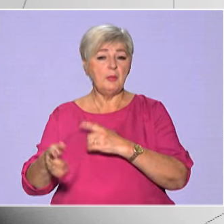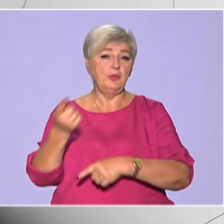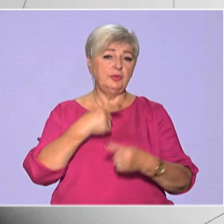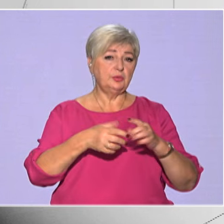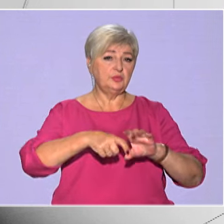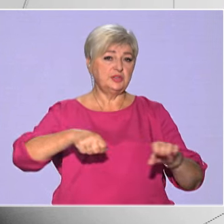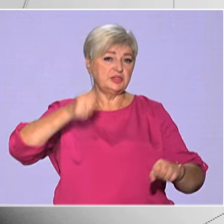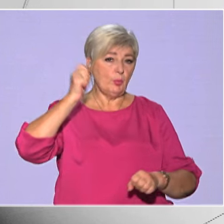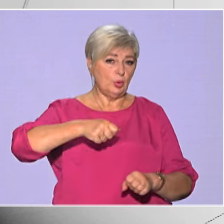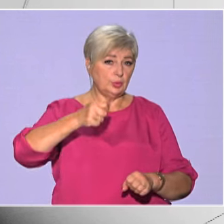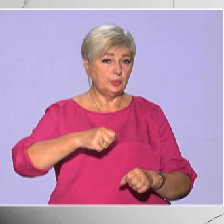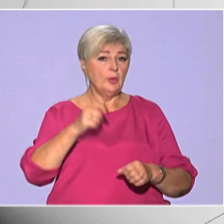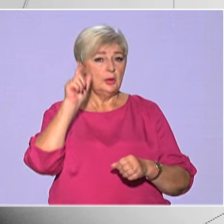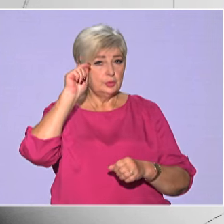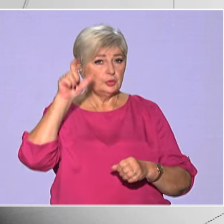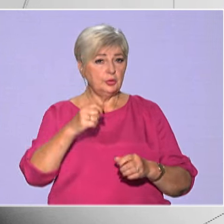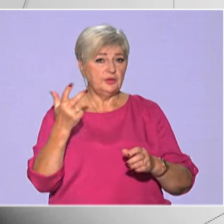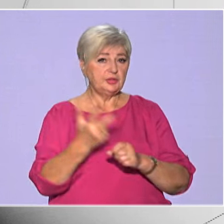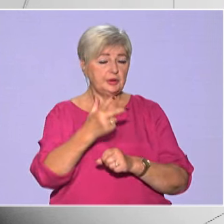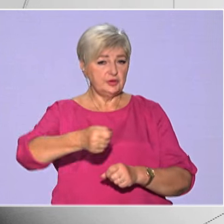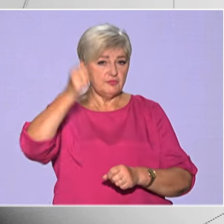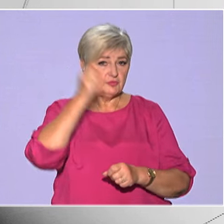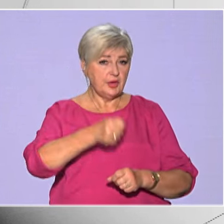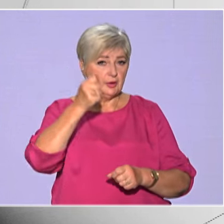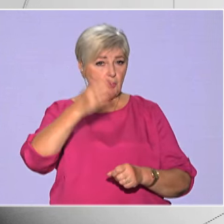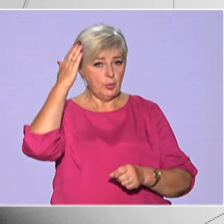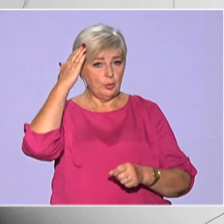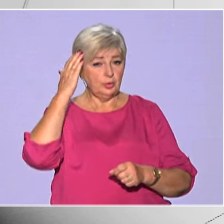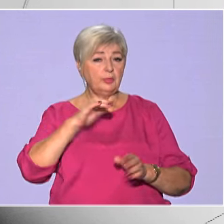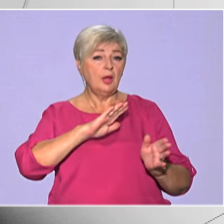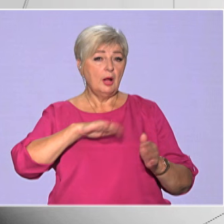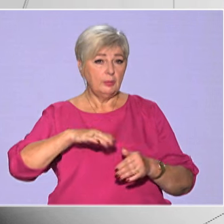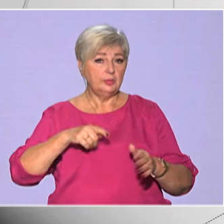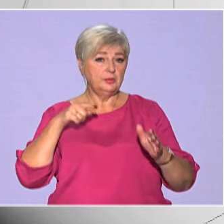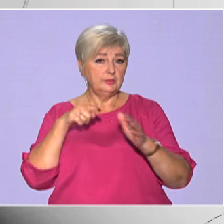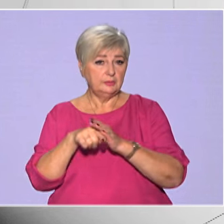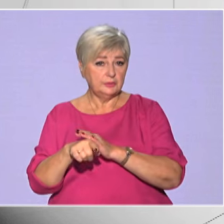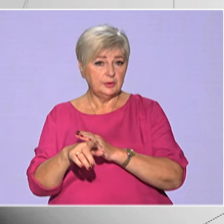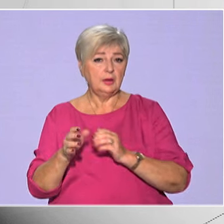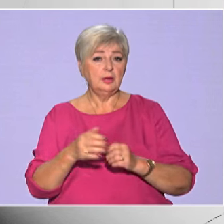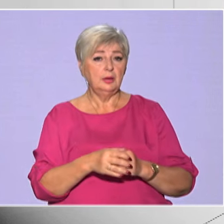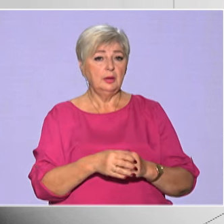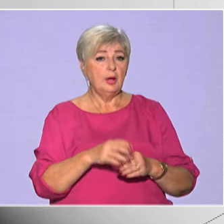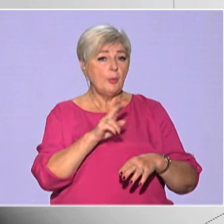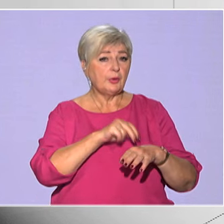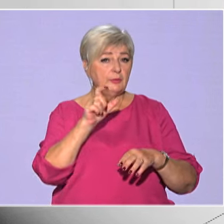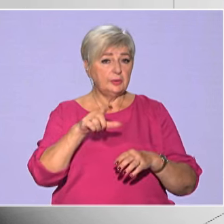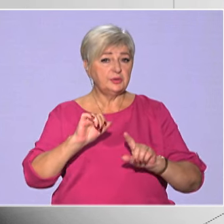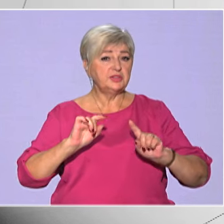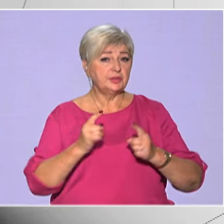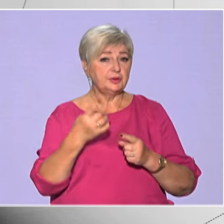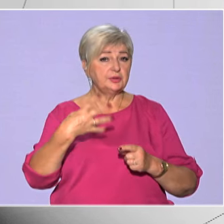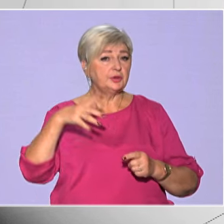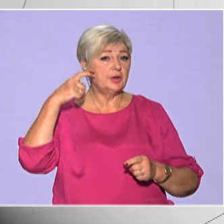молотком. Чоловік тричі вдарив по голові потерпілого. Після цього підозрюваний пішов із домоволодіння. Правоохоронці